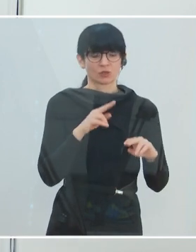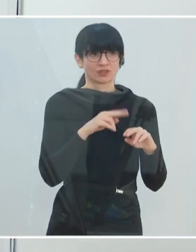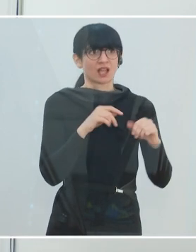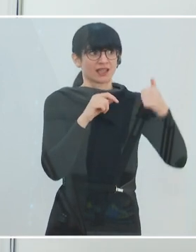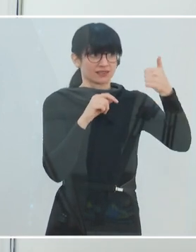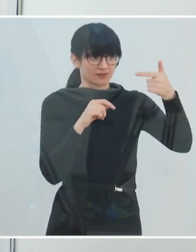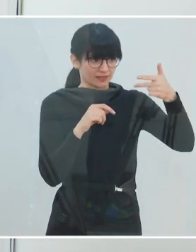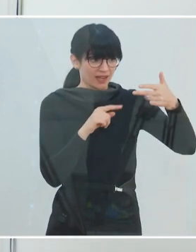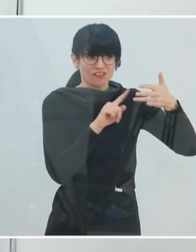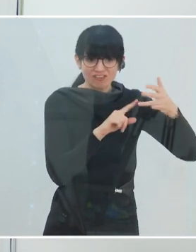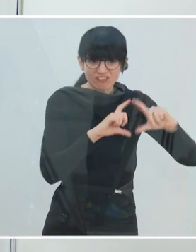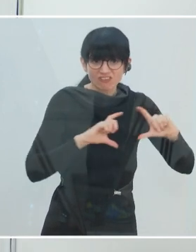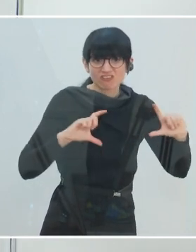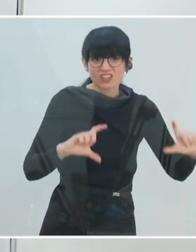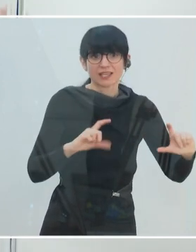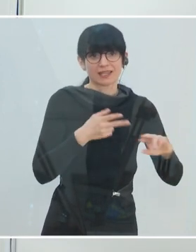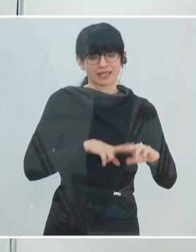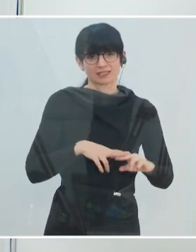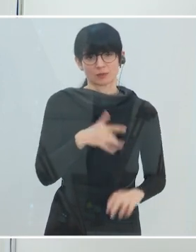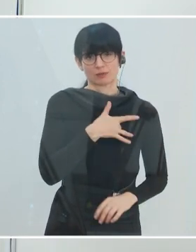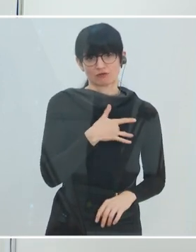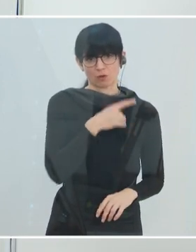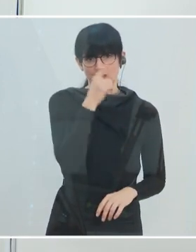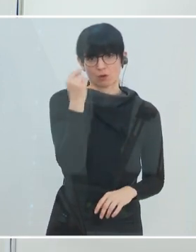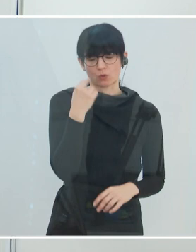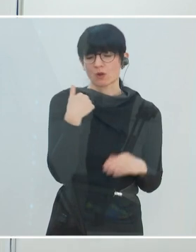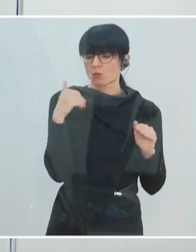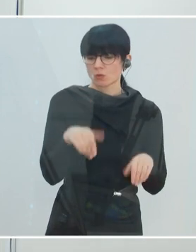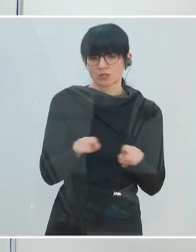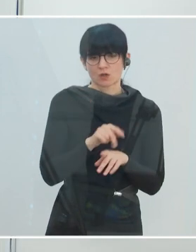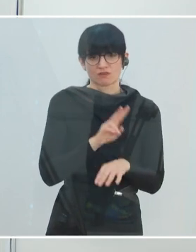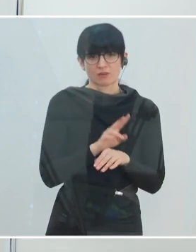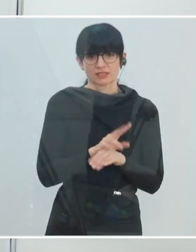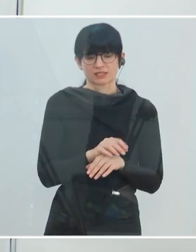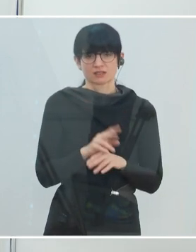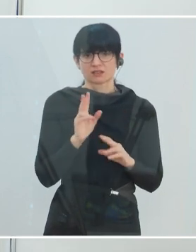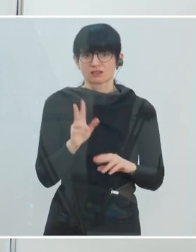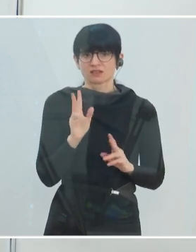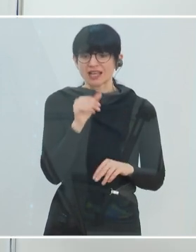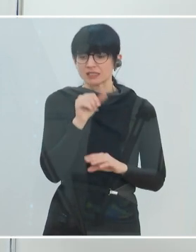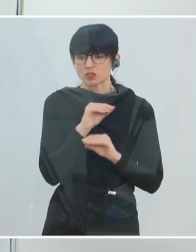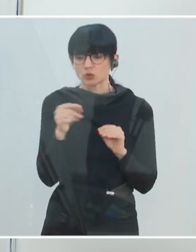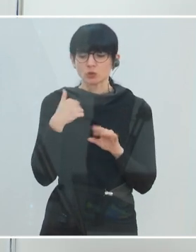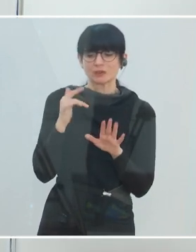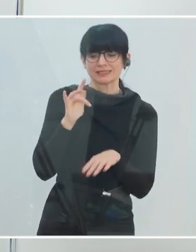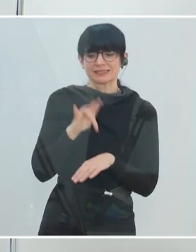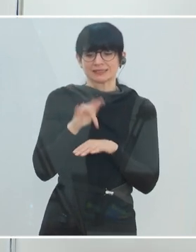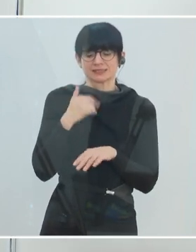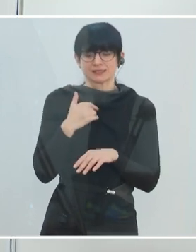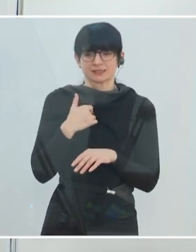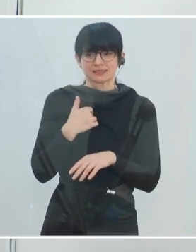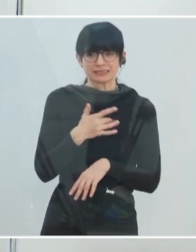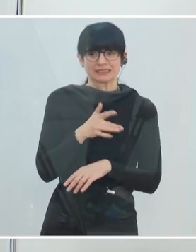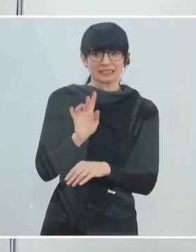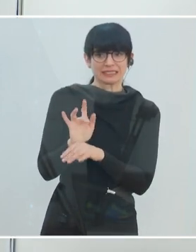sind, dann haben wir die Gesamtbevölkerung und wir müssen auch auf die Gesamtbevölkerung schauen. Das heißt, ich kann nicht nur auf die kritischen Gruppen schauen. Bei der